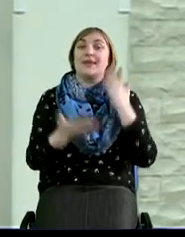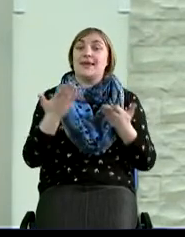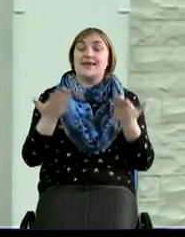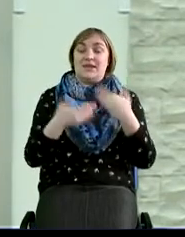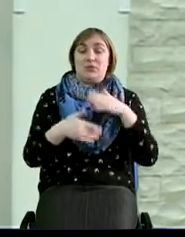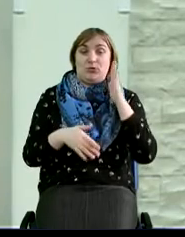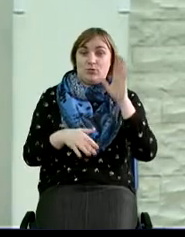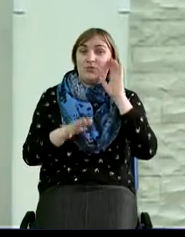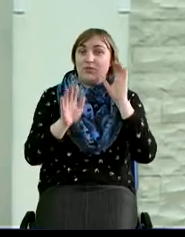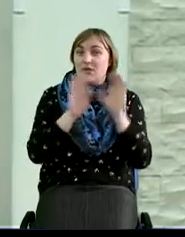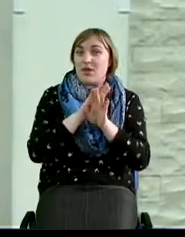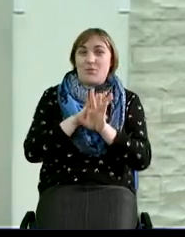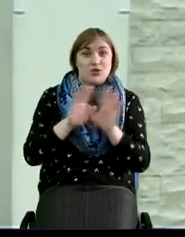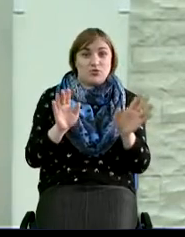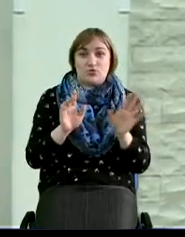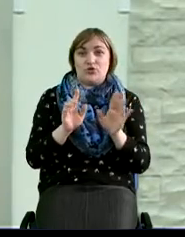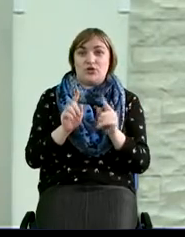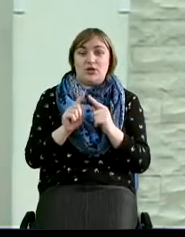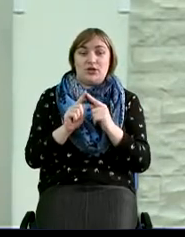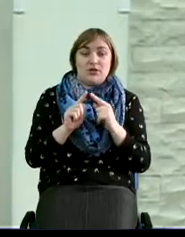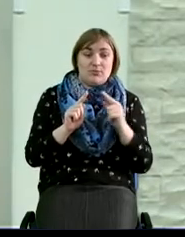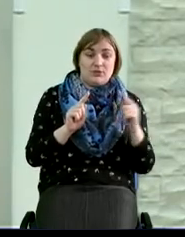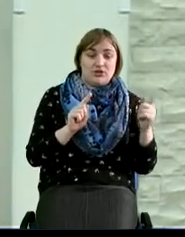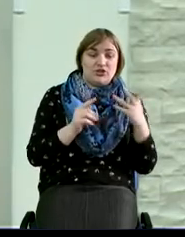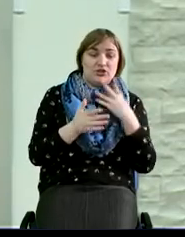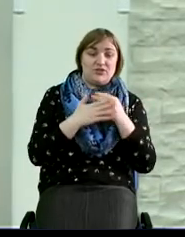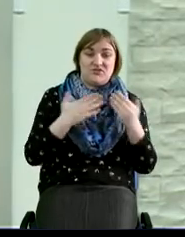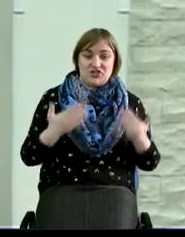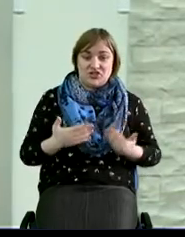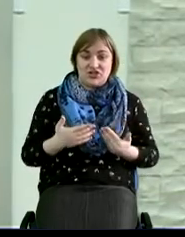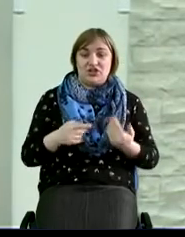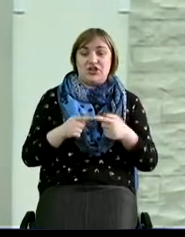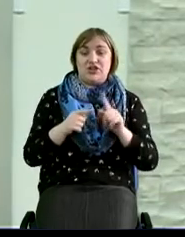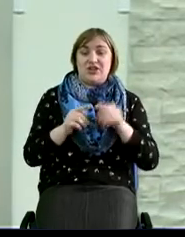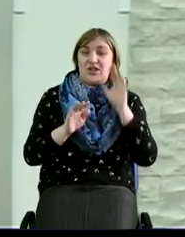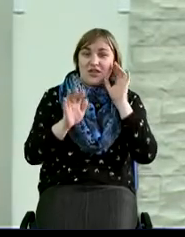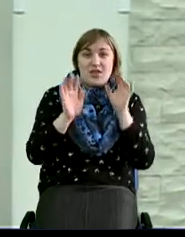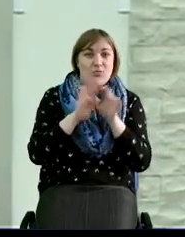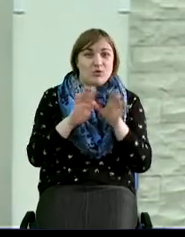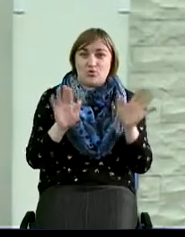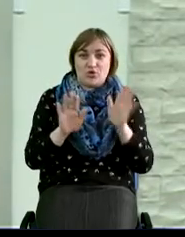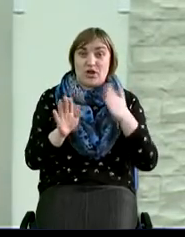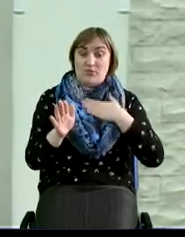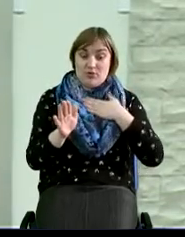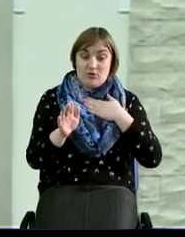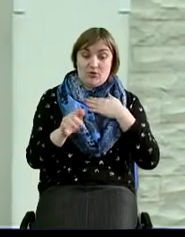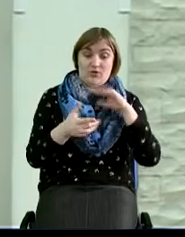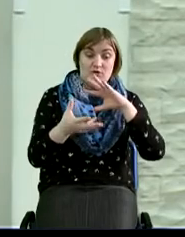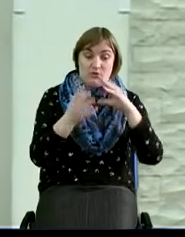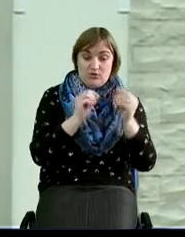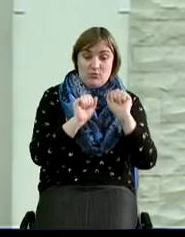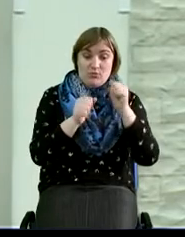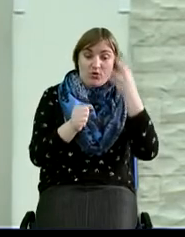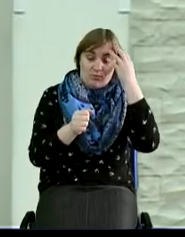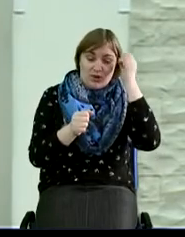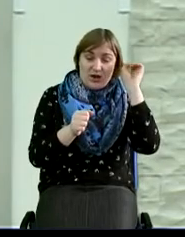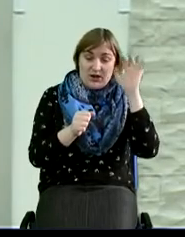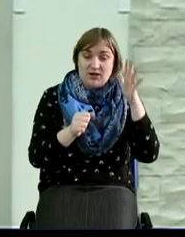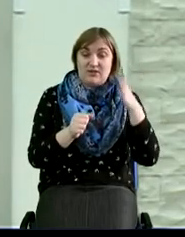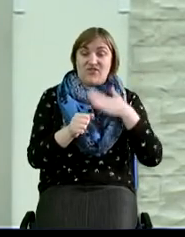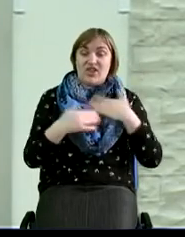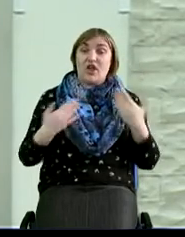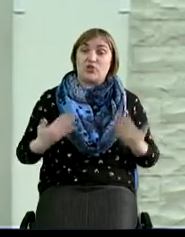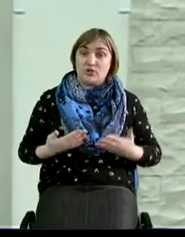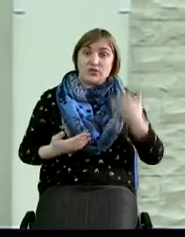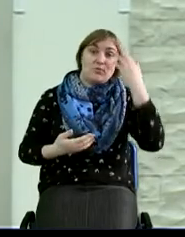будем непослушны на протяжении своей следующей жизни, то через это непослушание оно может принести проклятие в нашу жизнь с вами